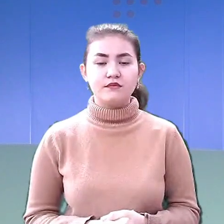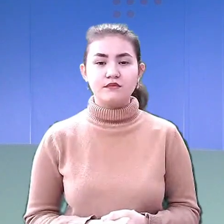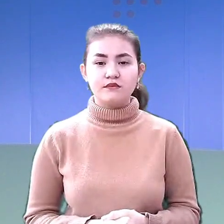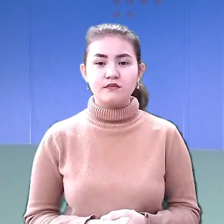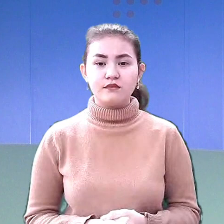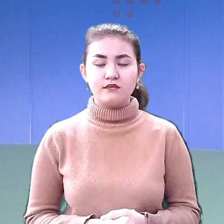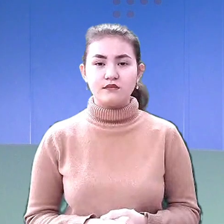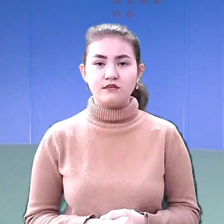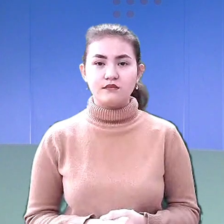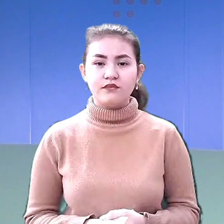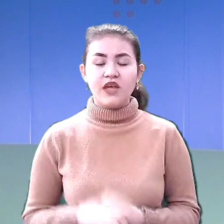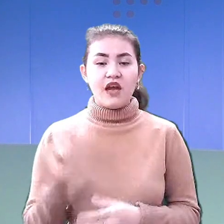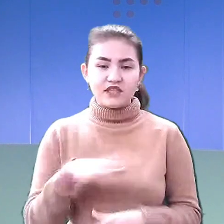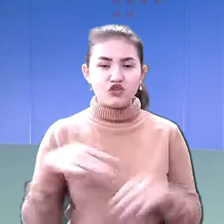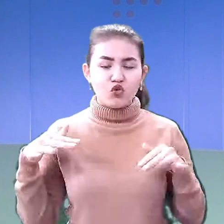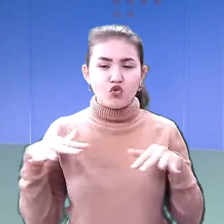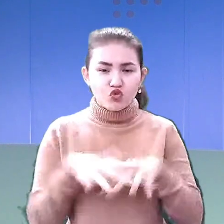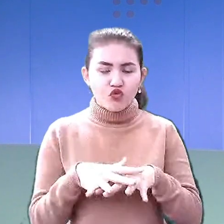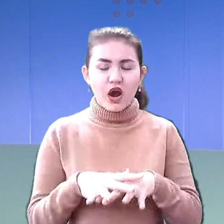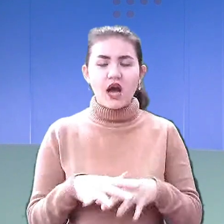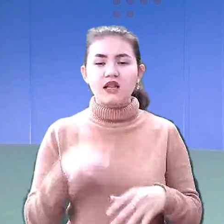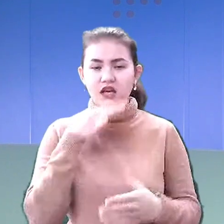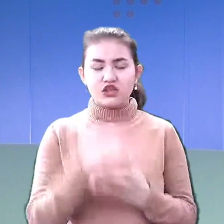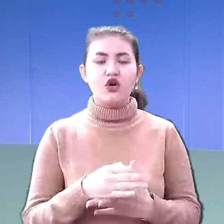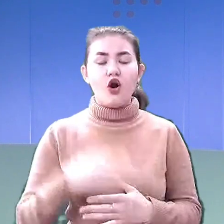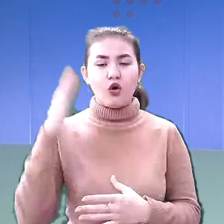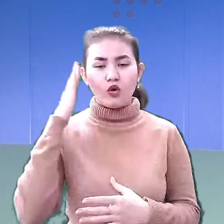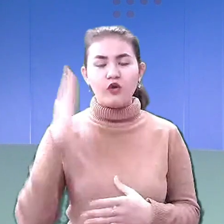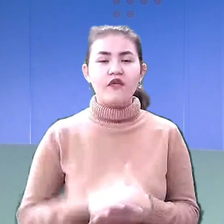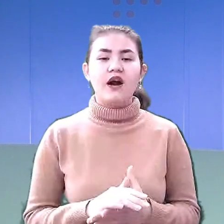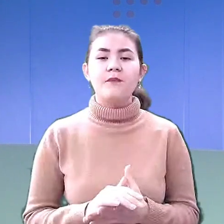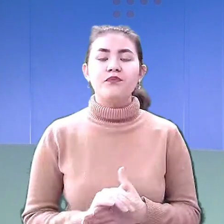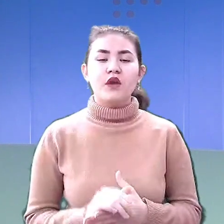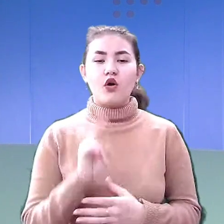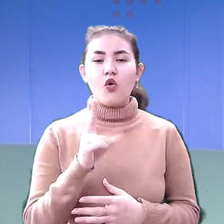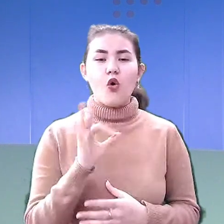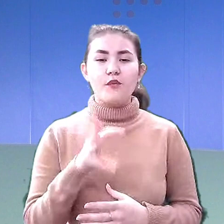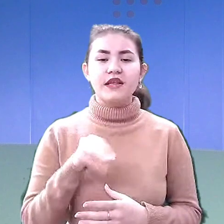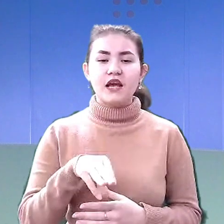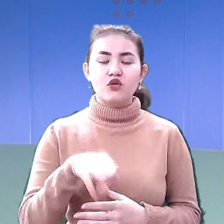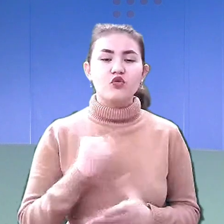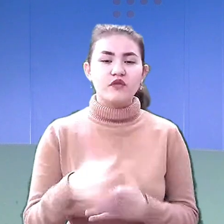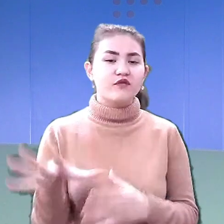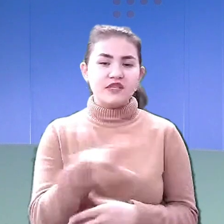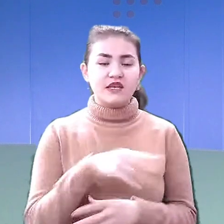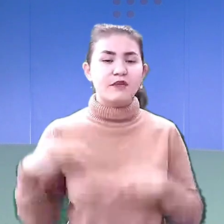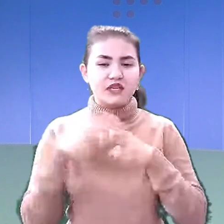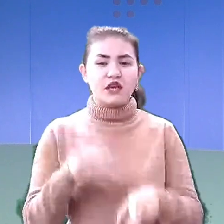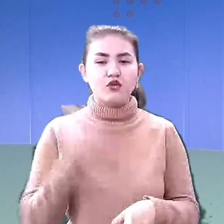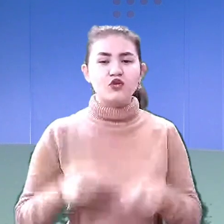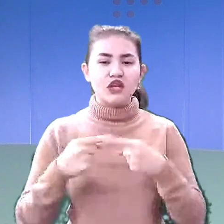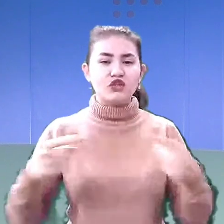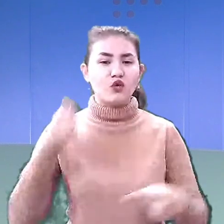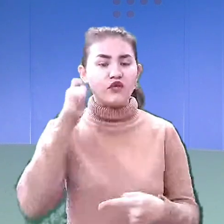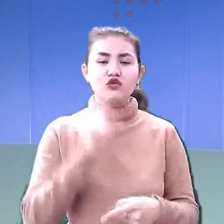Війна всіх згуртувала, розповідає голова комітету Дніпровської Любов Здоровенко. Каже, до них звідусіль приїздять люди різного віку,